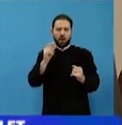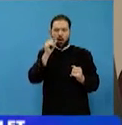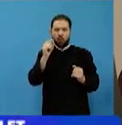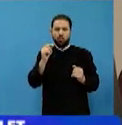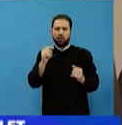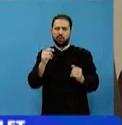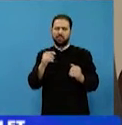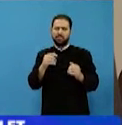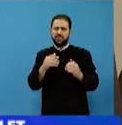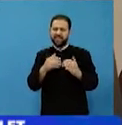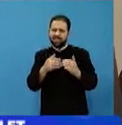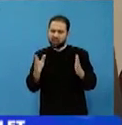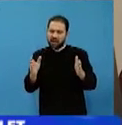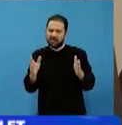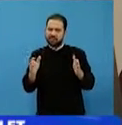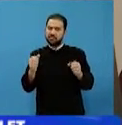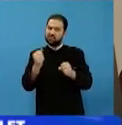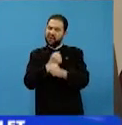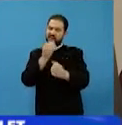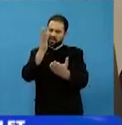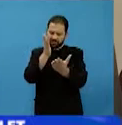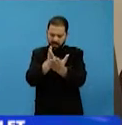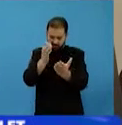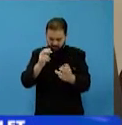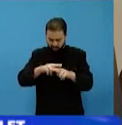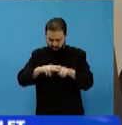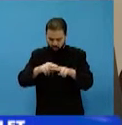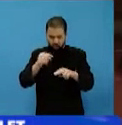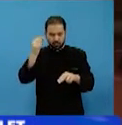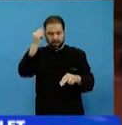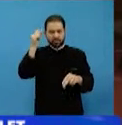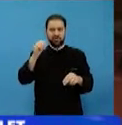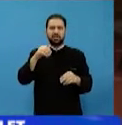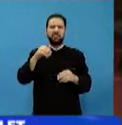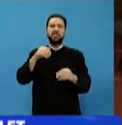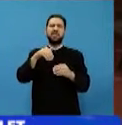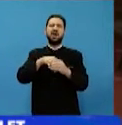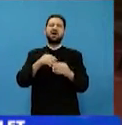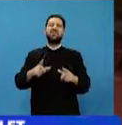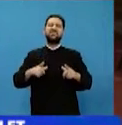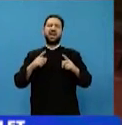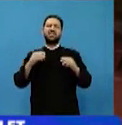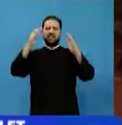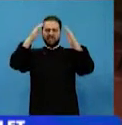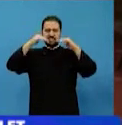omul încearcă întotdeauna să-și facă dreptate. Cum știm că în viața de zi cu zi se întâmplă să fim neîndreptățiți,